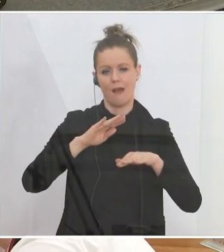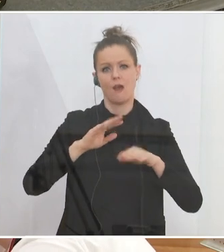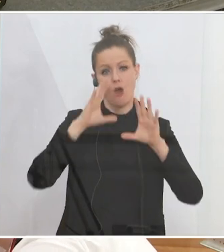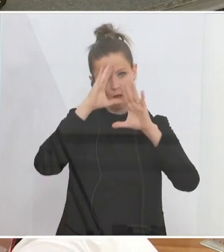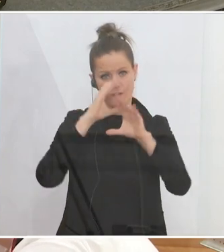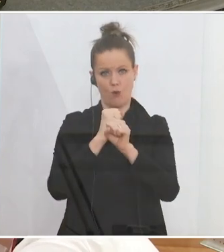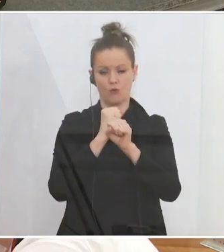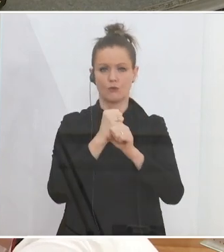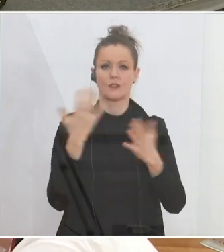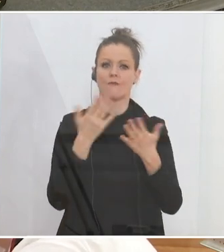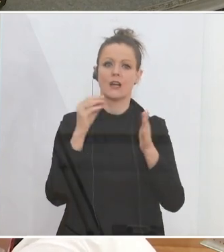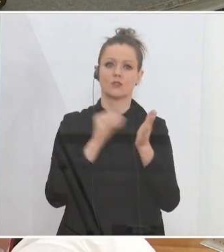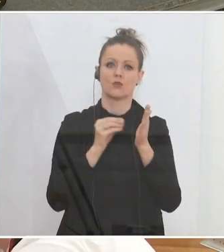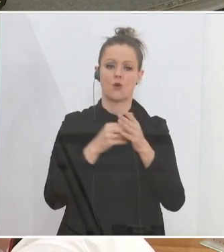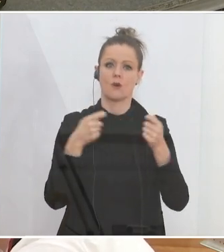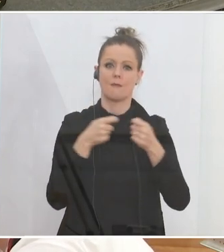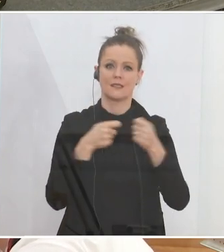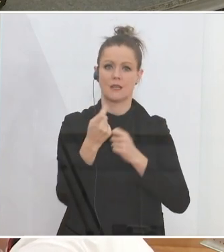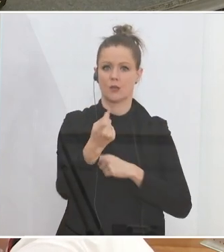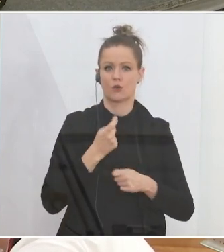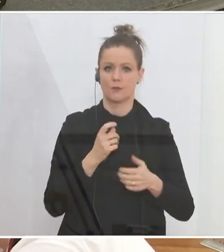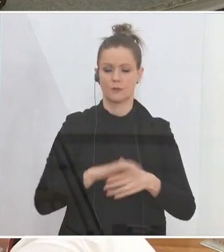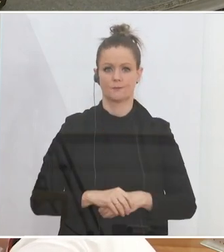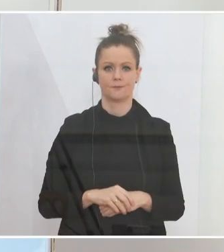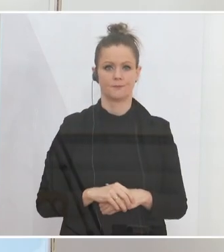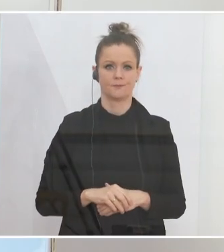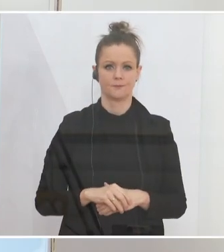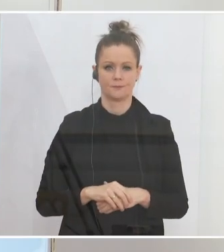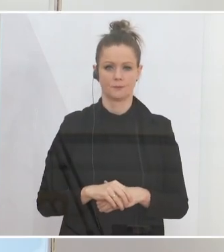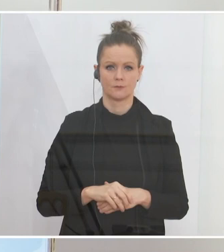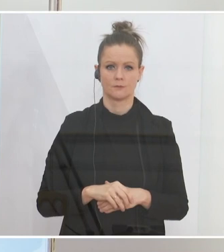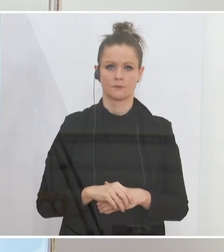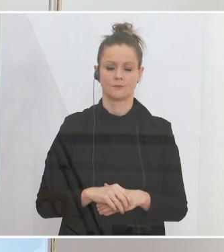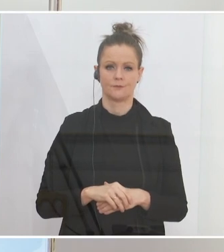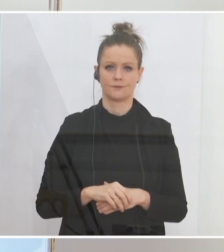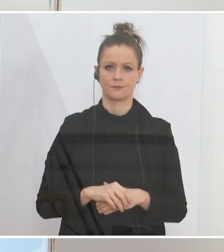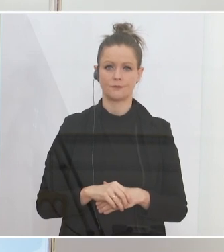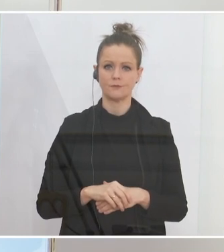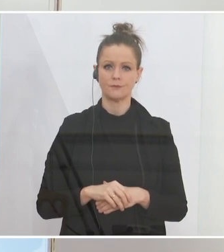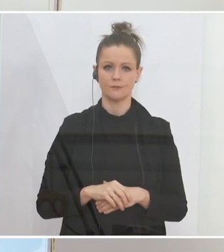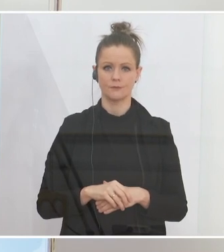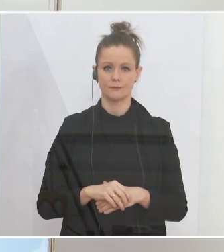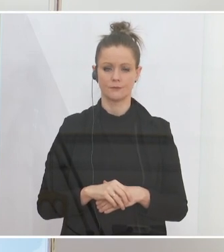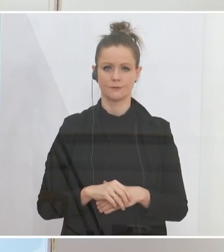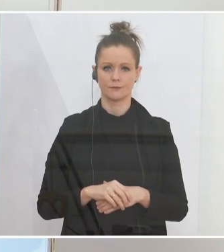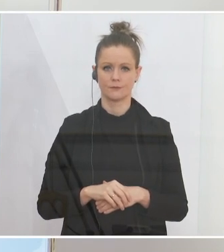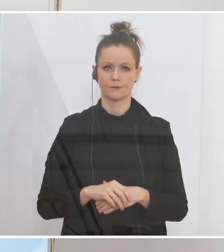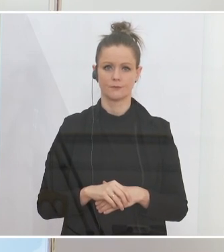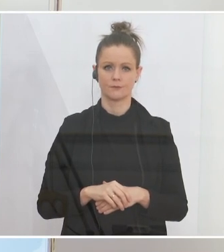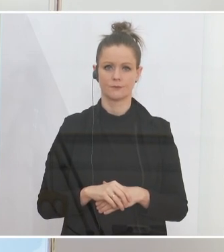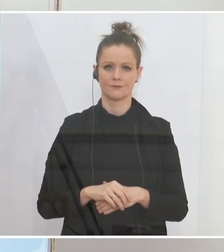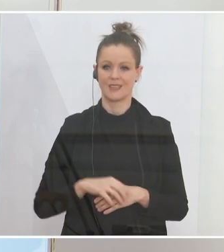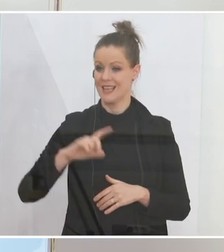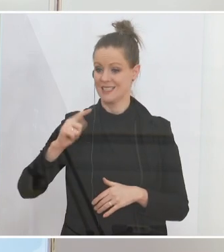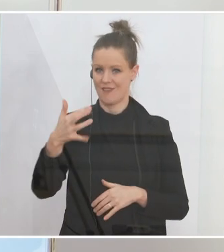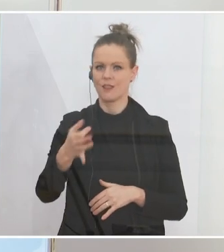Welche weiteren Maßnahmen planen Sie diesbezüglich? Ich beginne mit der zweiten